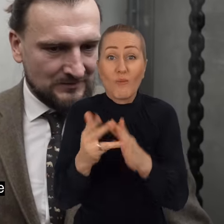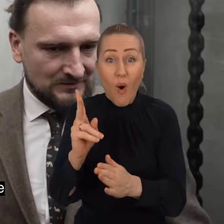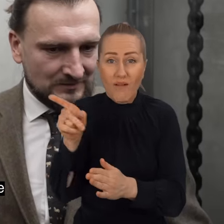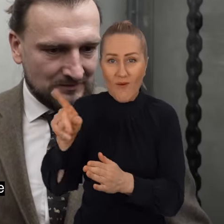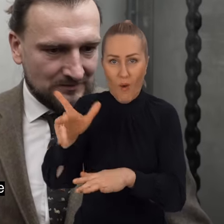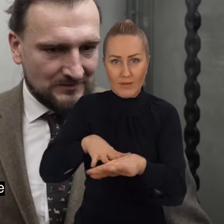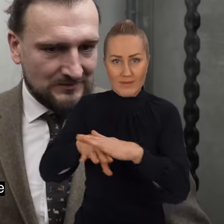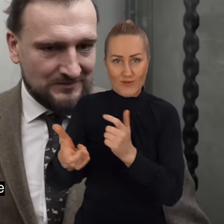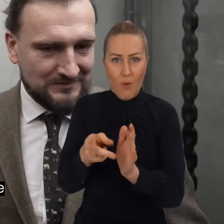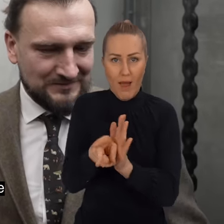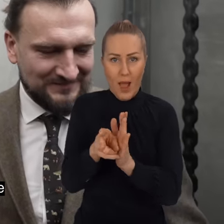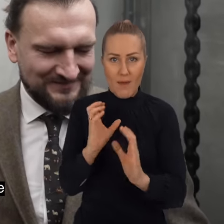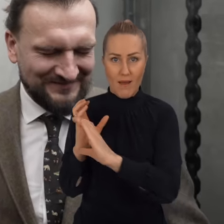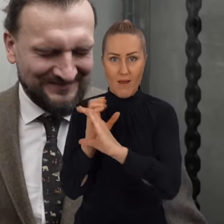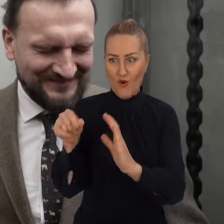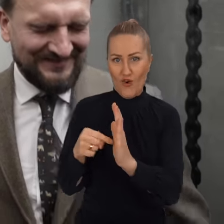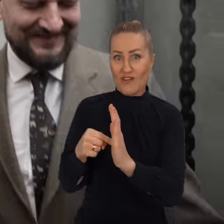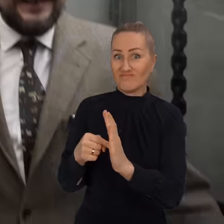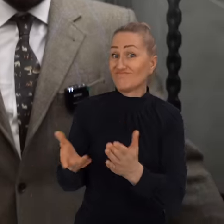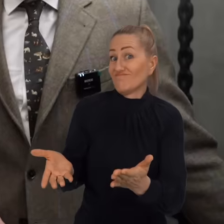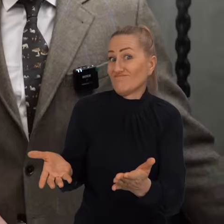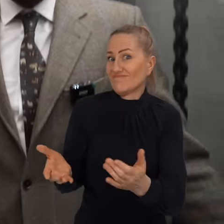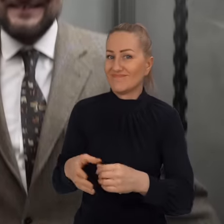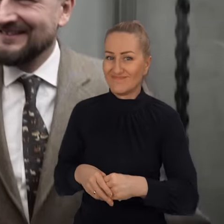która filmuje. Niestety.